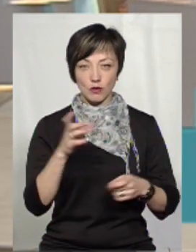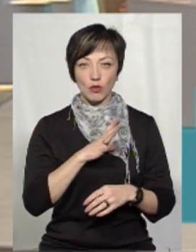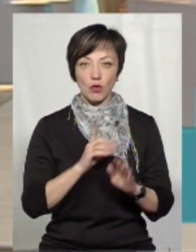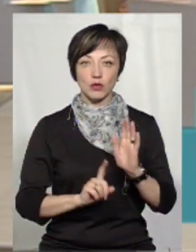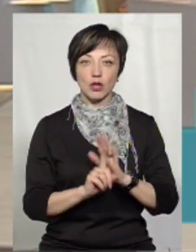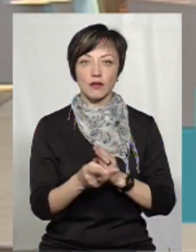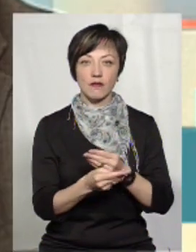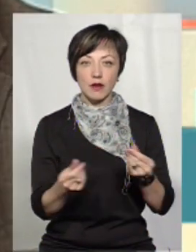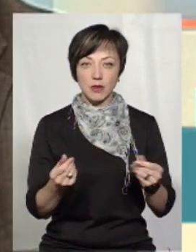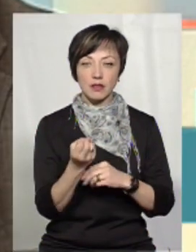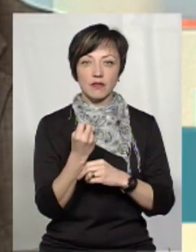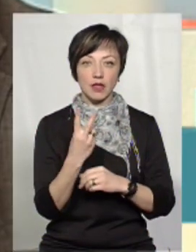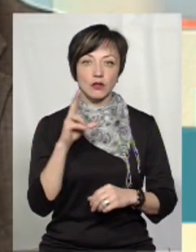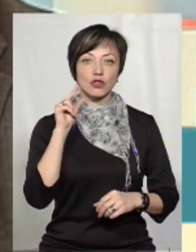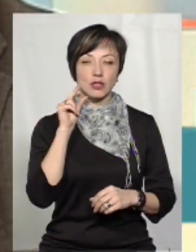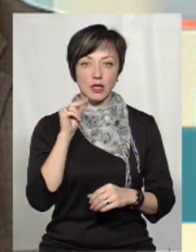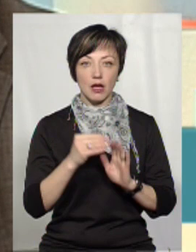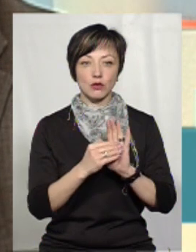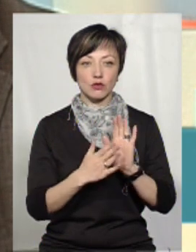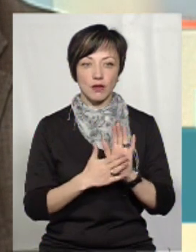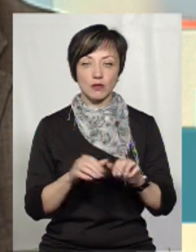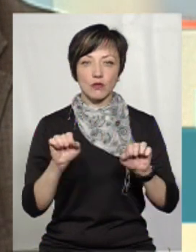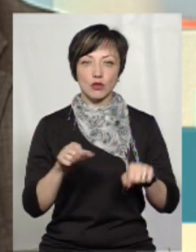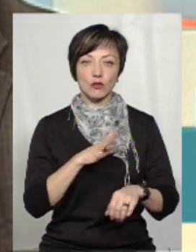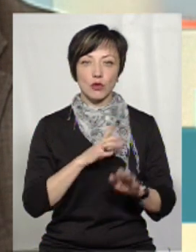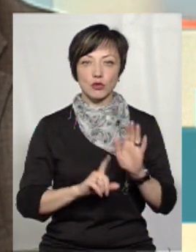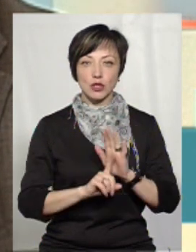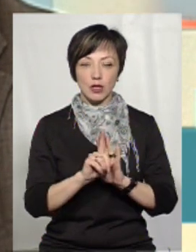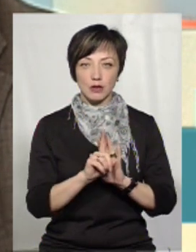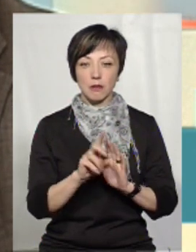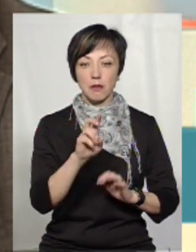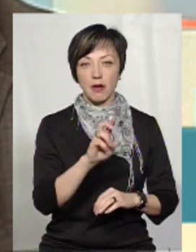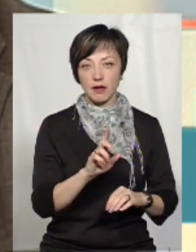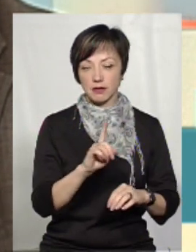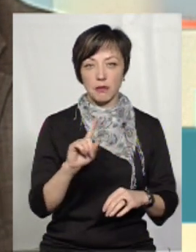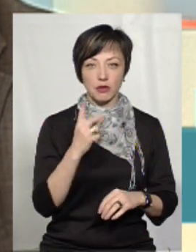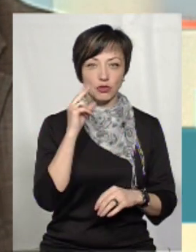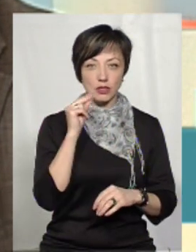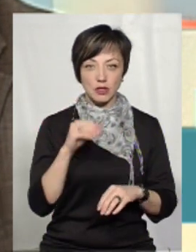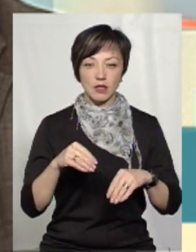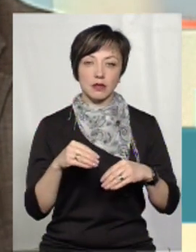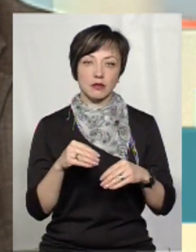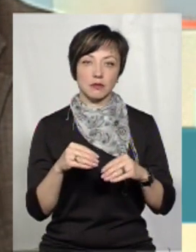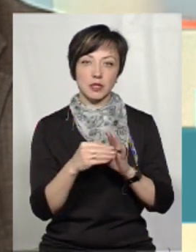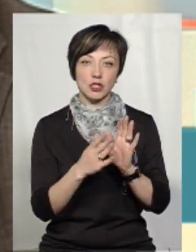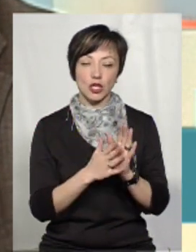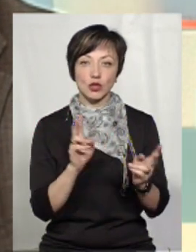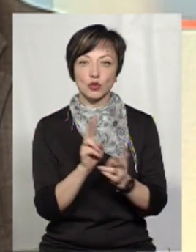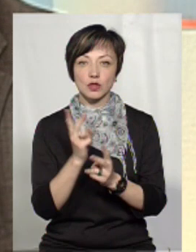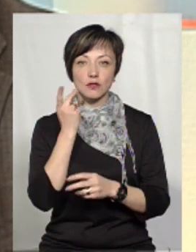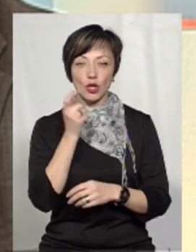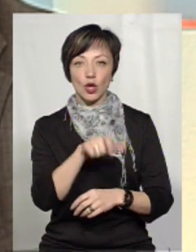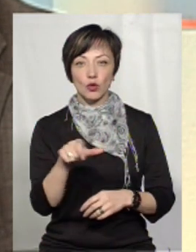початок виплати саме 12 числа. Реєструватись можна було починати вже з початку березня, призначати зустрічі. Ну,